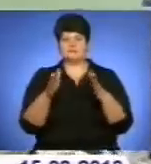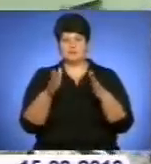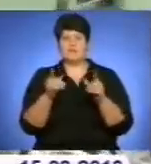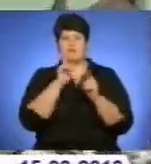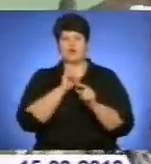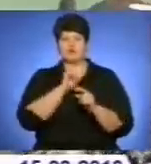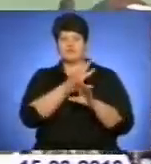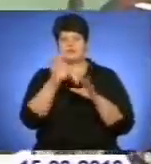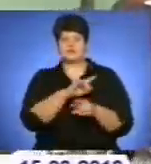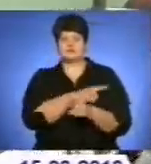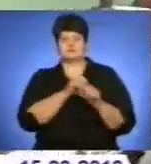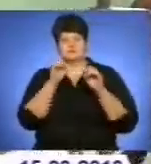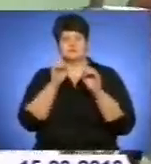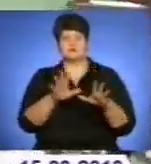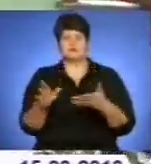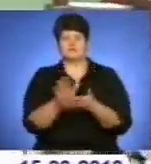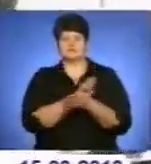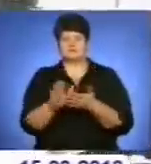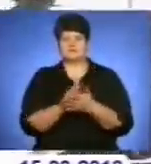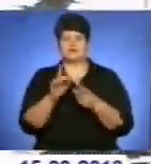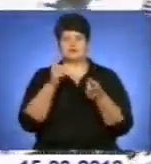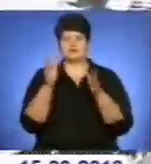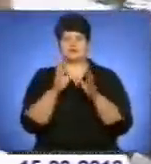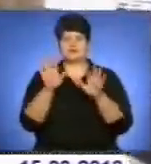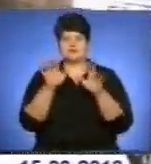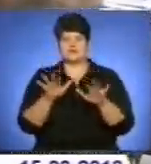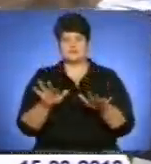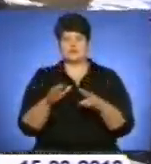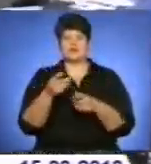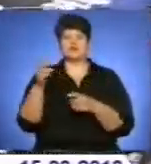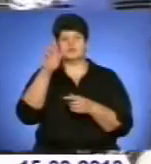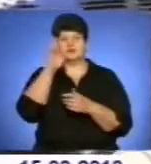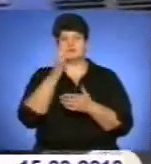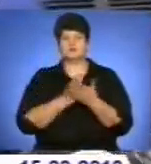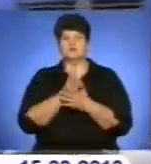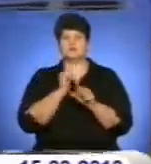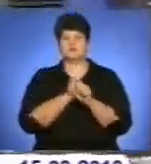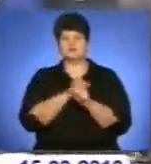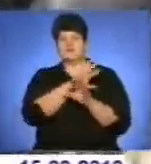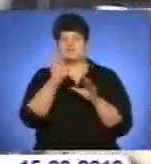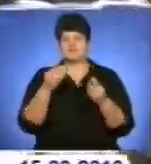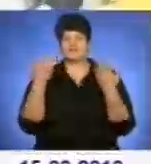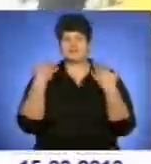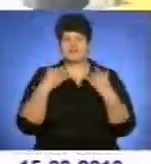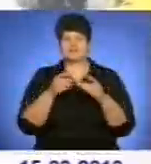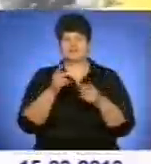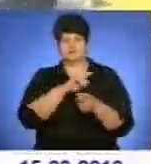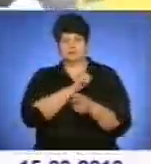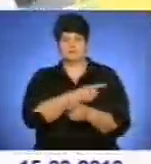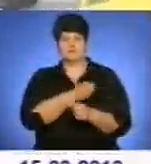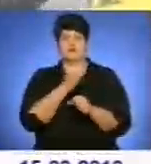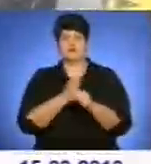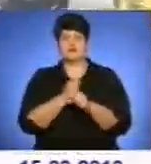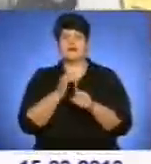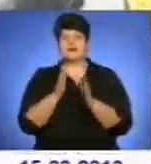погодних умов – півтора-два мільйони гривень з міського бюджету. А минулого тижня на поточний ремонт доріг обласному центрі потрібно було 60